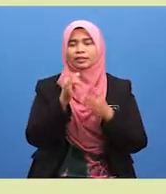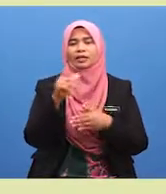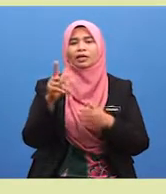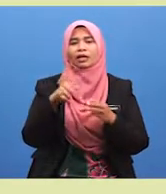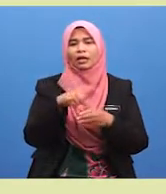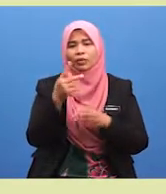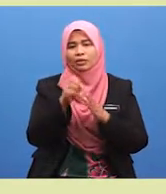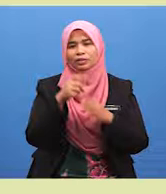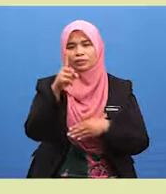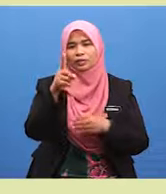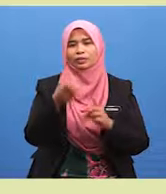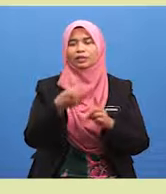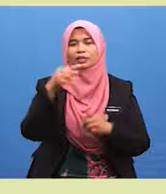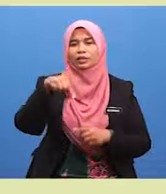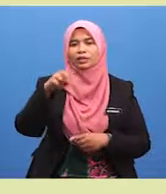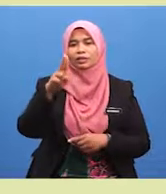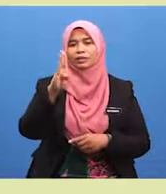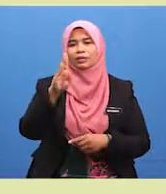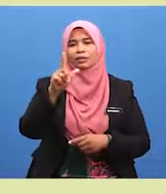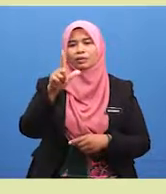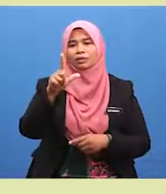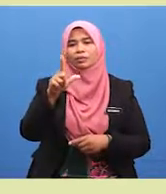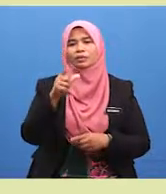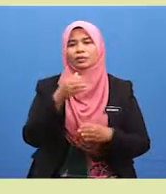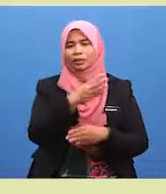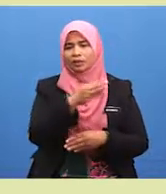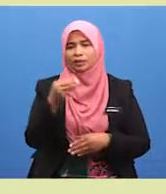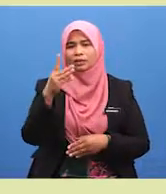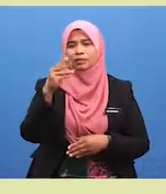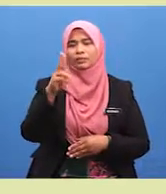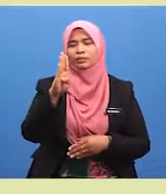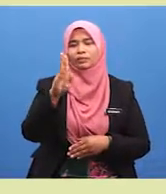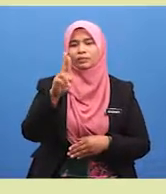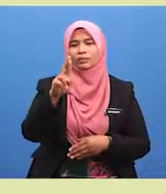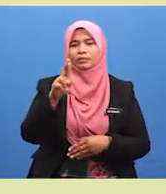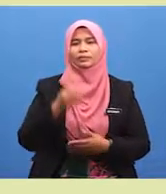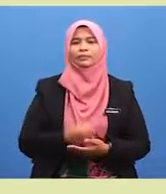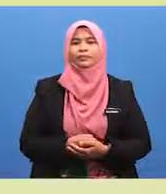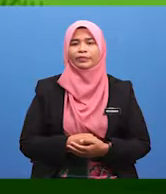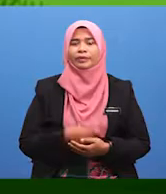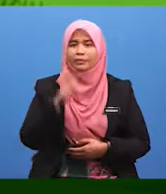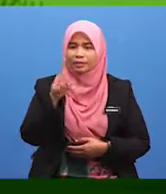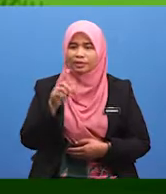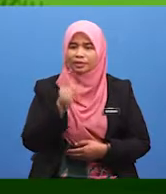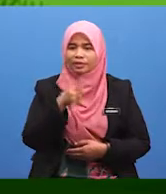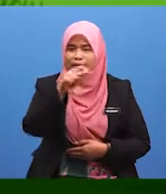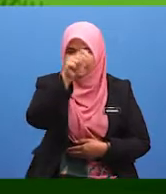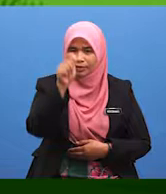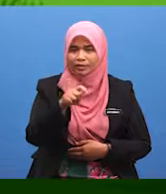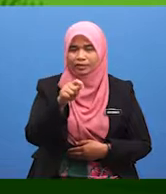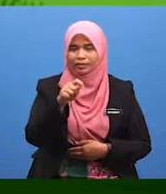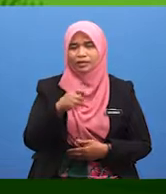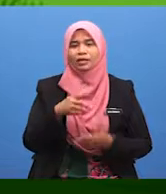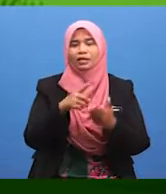keluar sesuatu daripada kubul dan dubur. Mesti kita